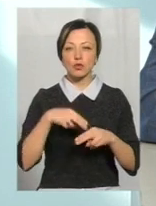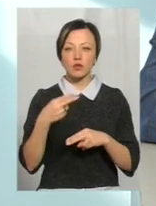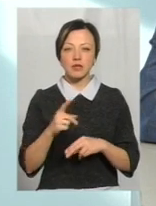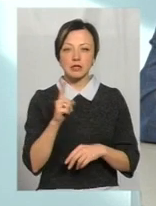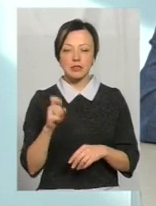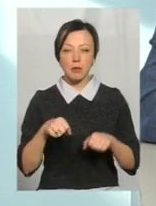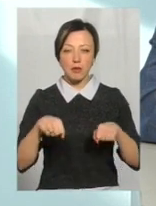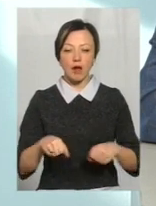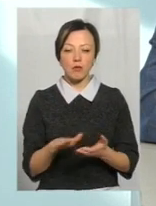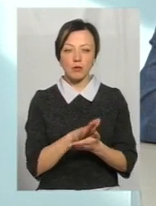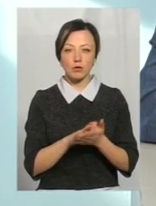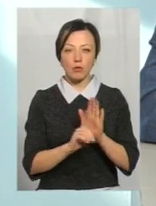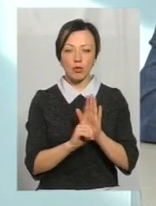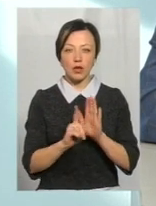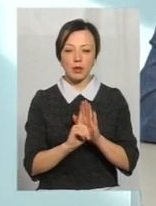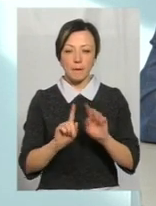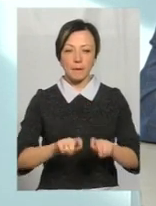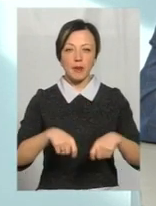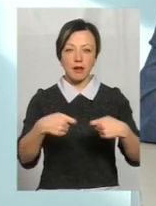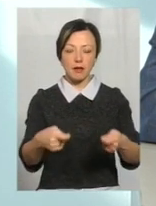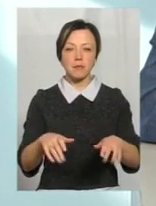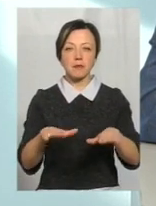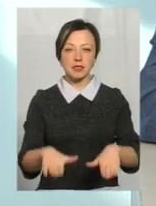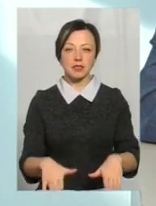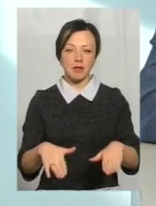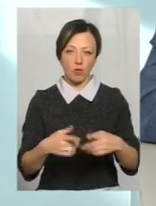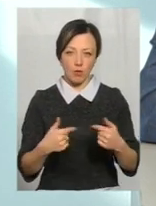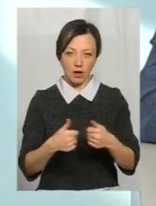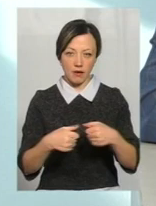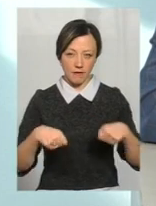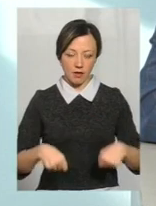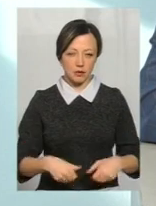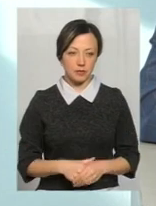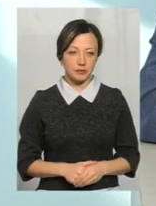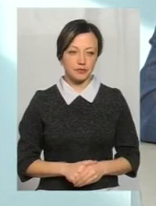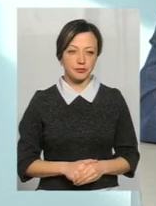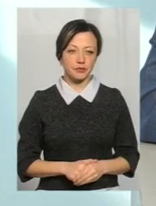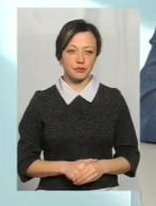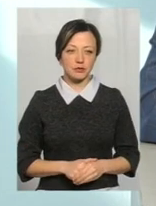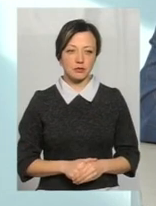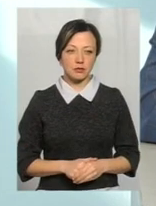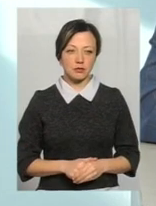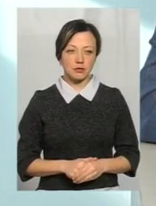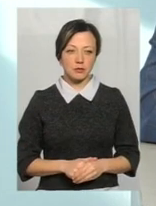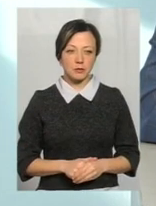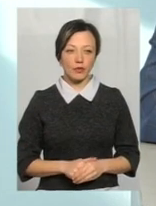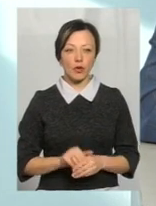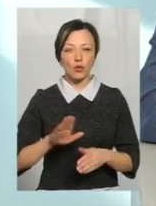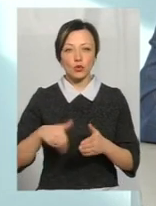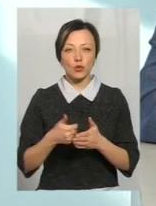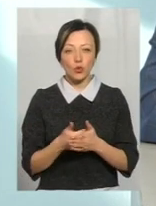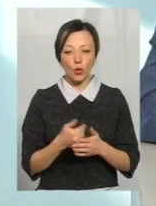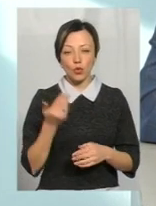право пільгового приїзду було перекладено на функції місцевих органів. До того часу